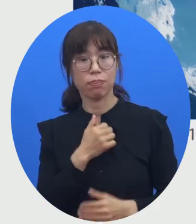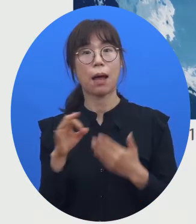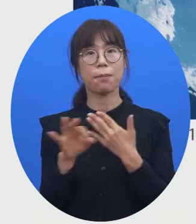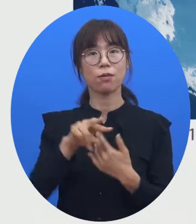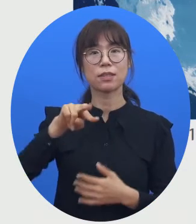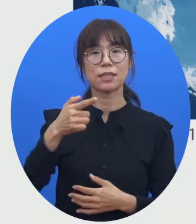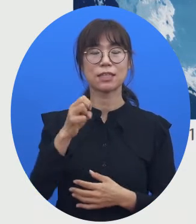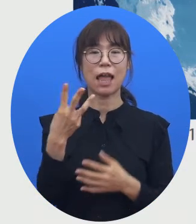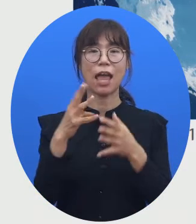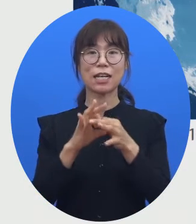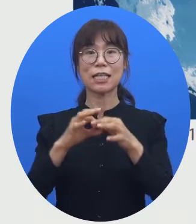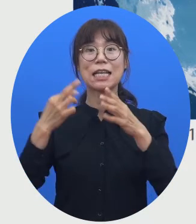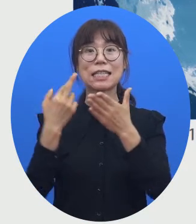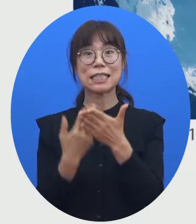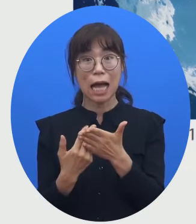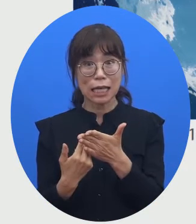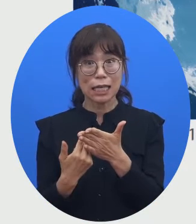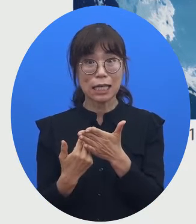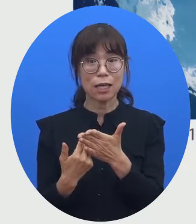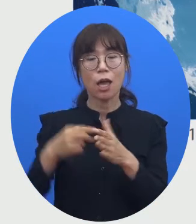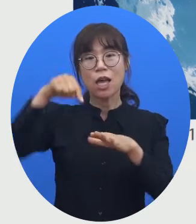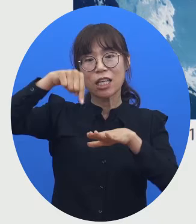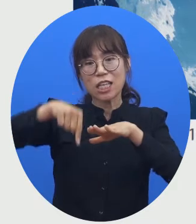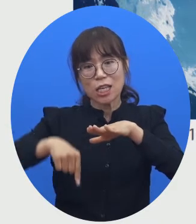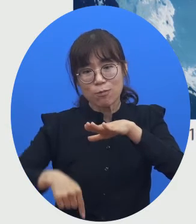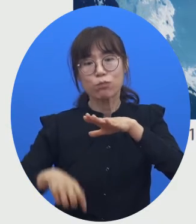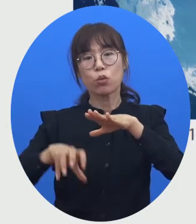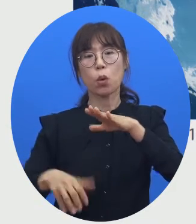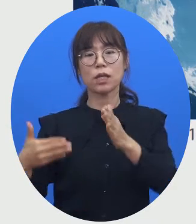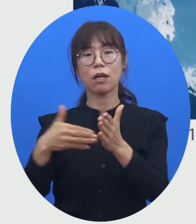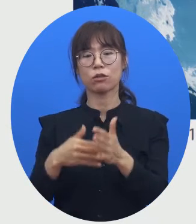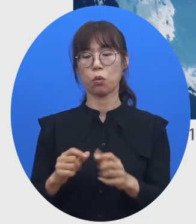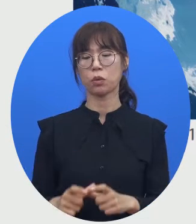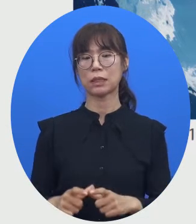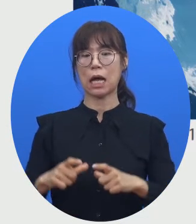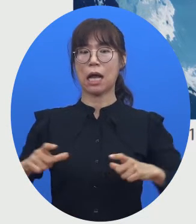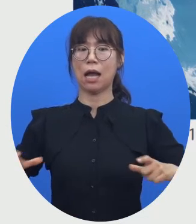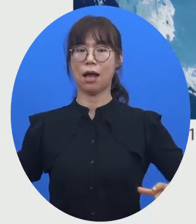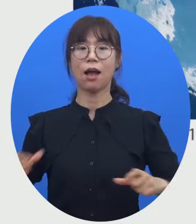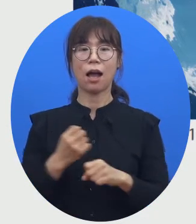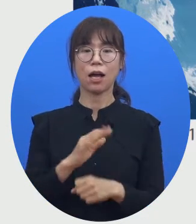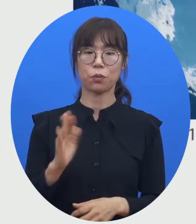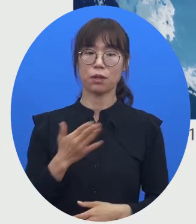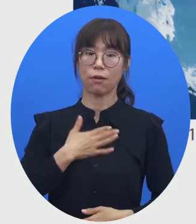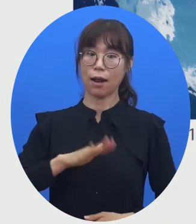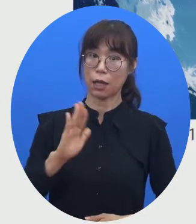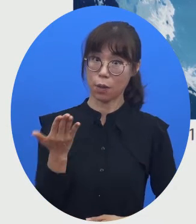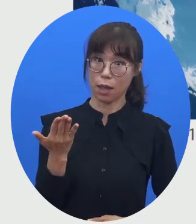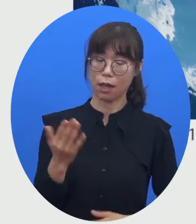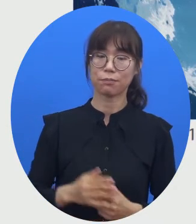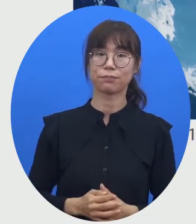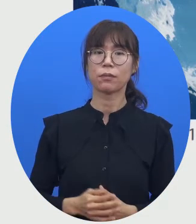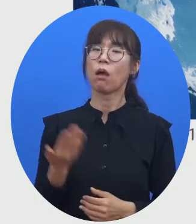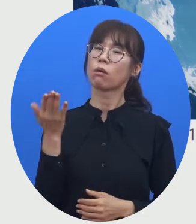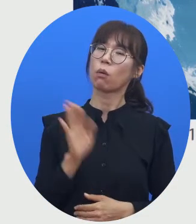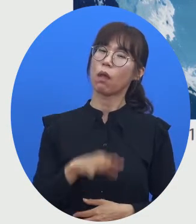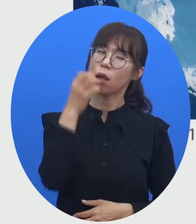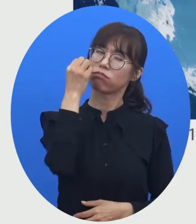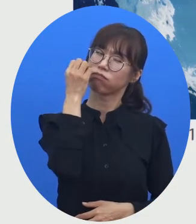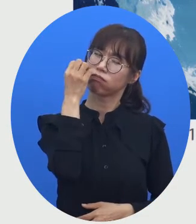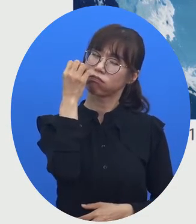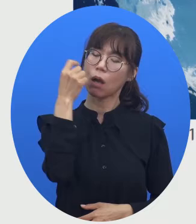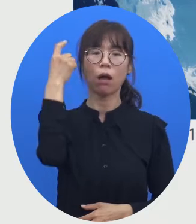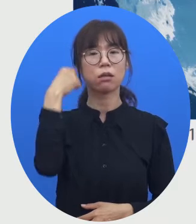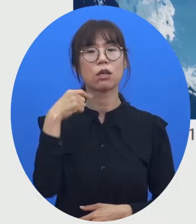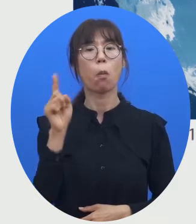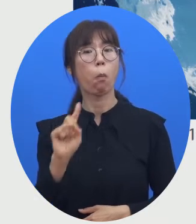깊어지면 깊어질수록 창의 크기가 커진다는 것을 이야기를 합니다. 그런데 좀 이상한 게 여러분들이 수심